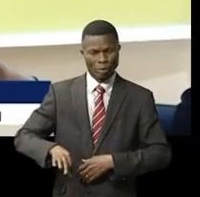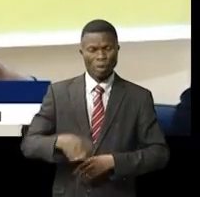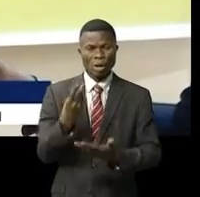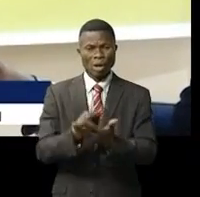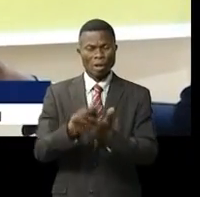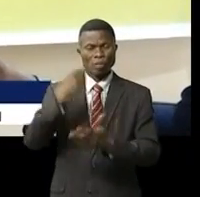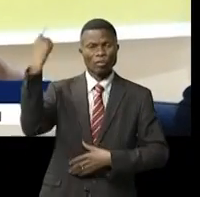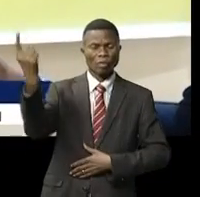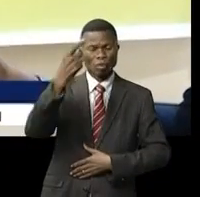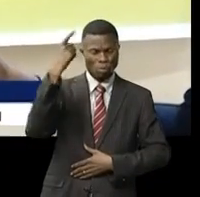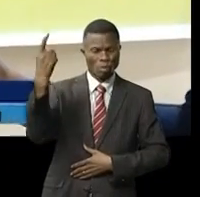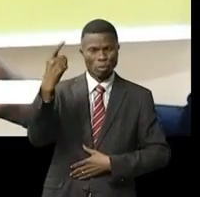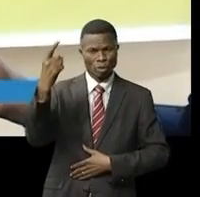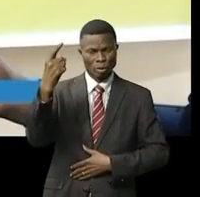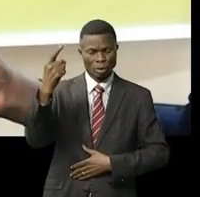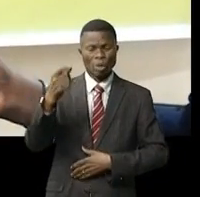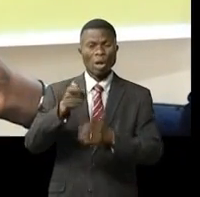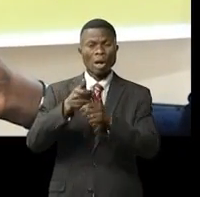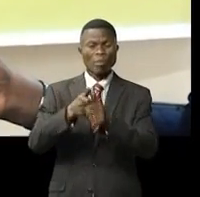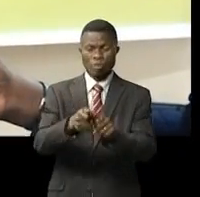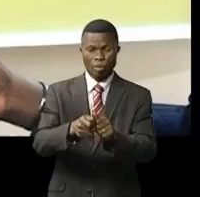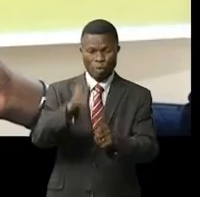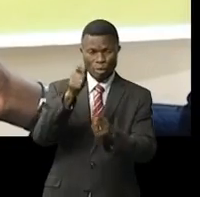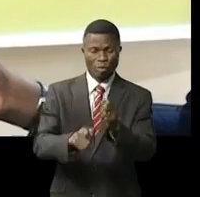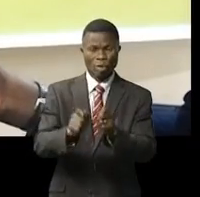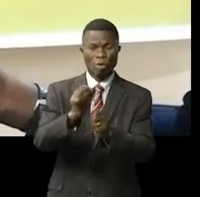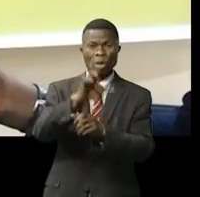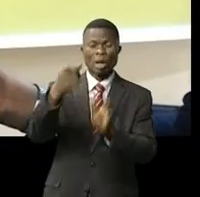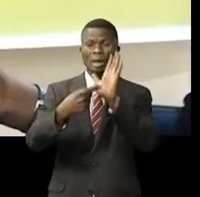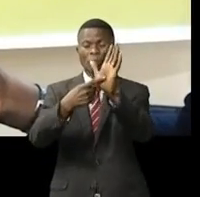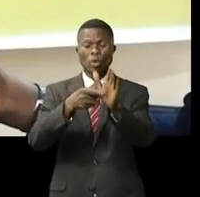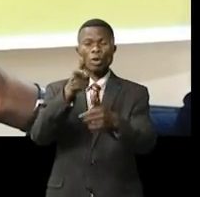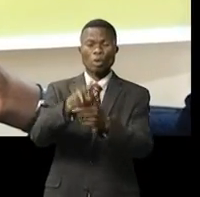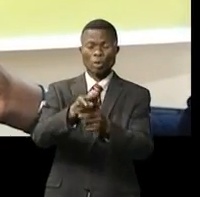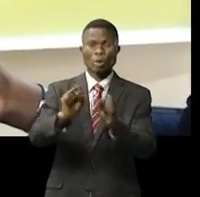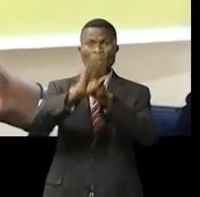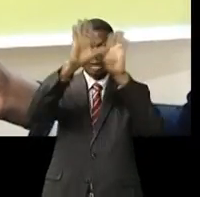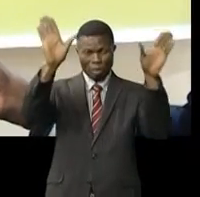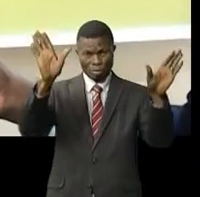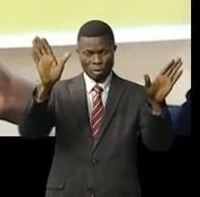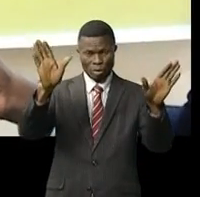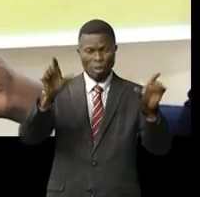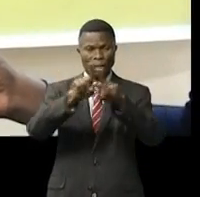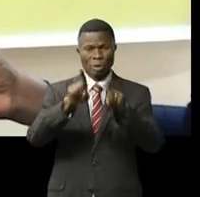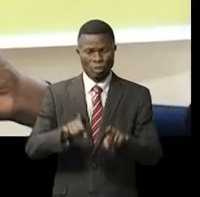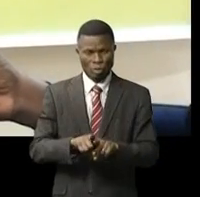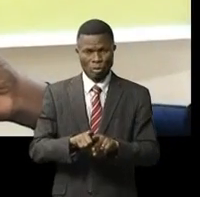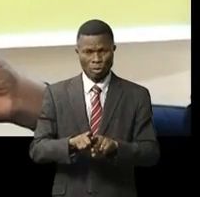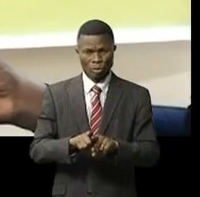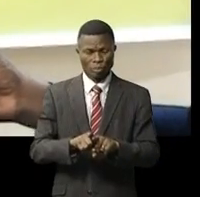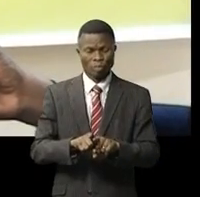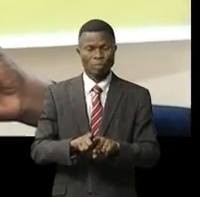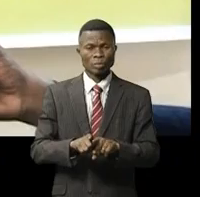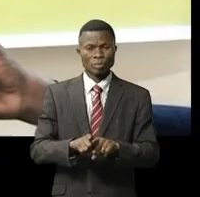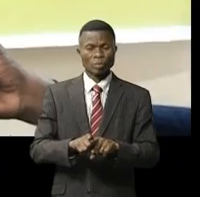mondial puisse allumer la bougie qui symbolise la torche c'est-à-dire la lumière et que l'on